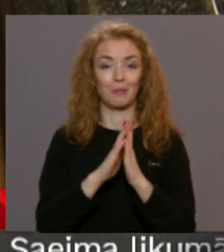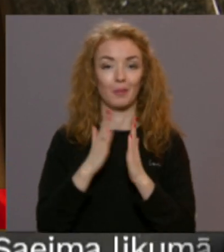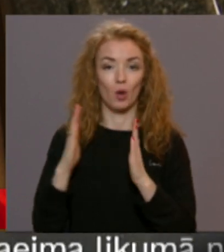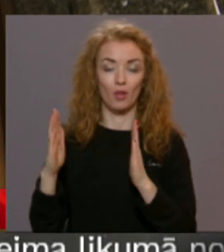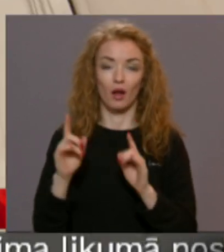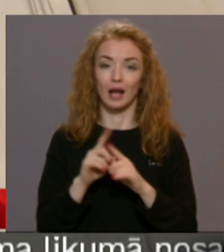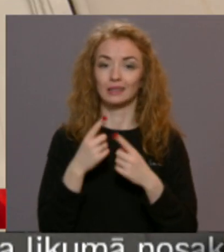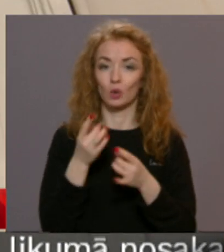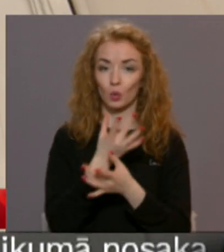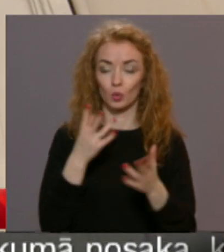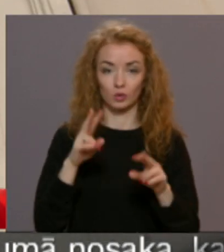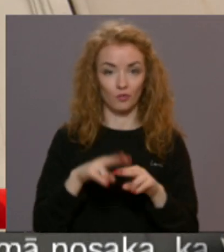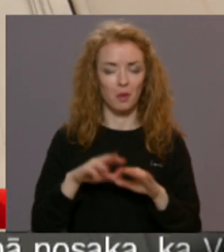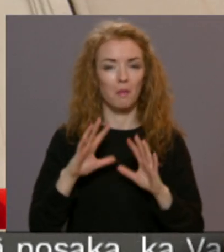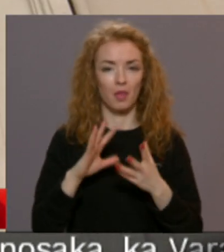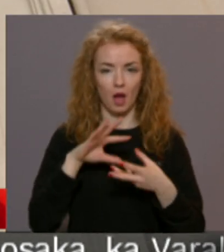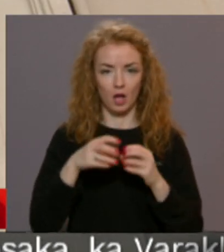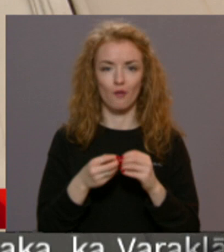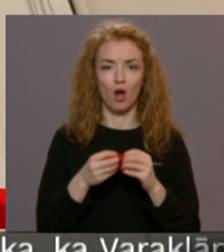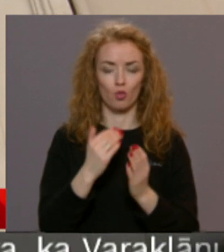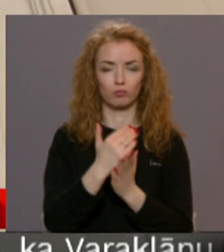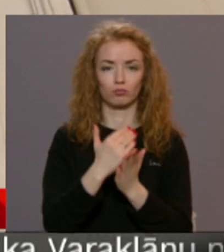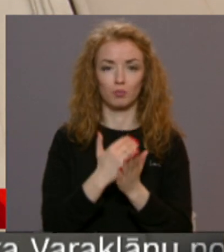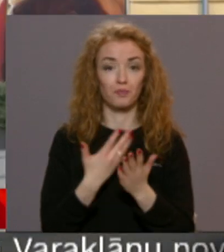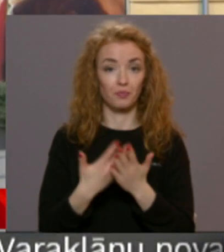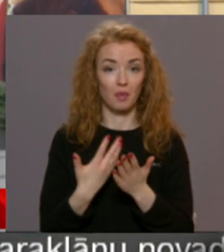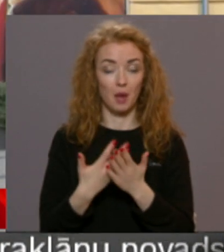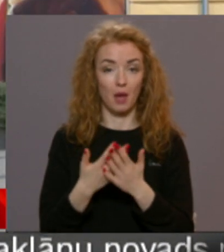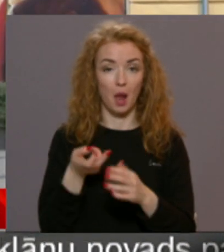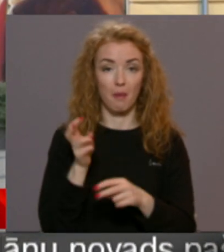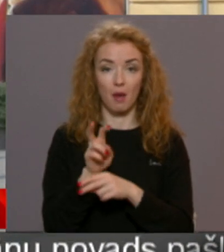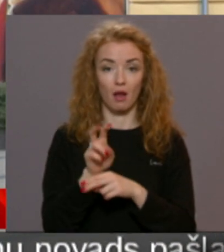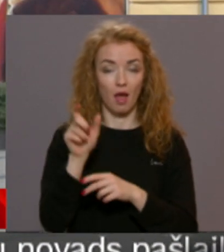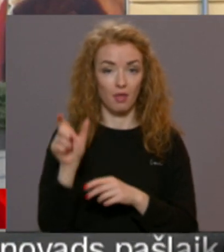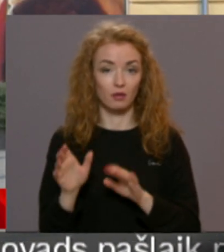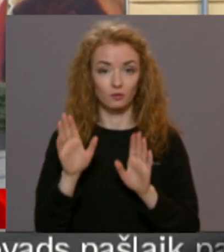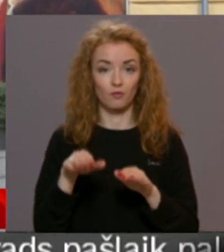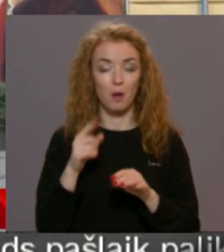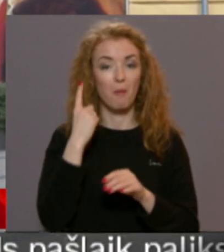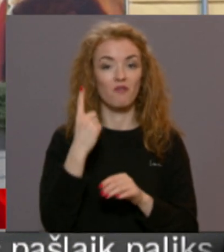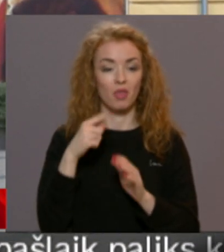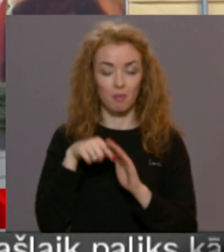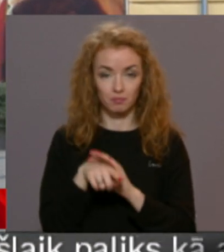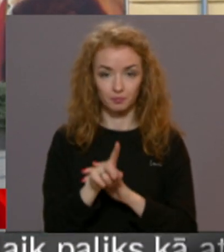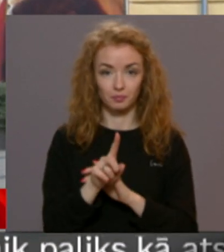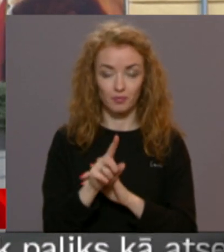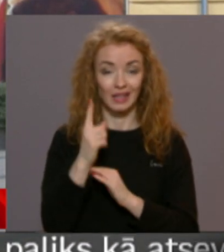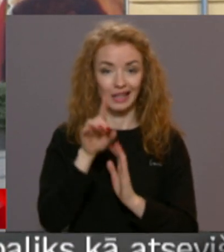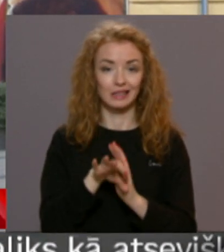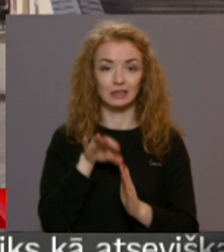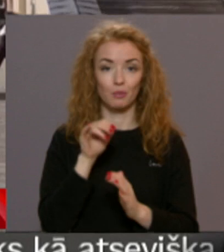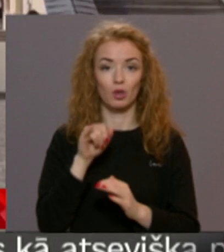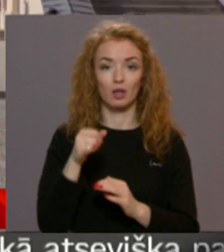kultūrvietas. Uzgan jāievēro vairāki nosacījumi. Piemēram, apmeklētājs varēs ielaist tikai pa vienam. Izņemot gadījumus, ja